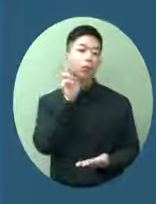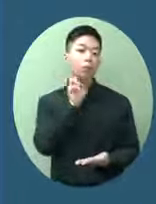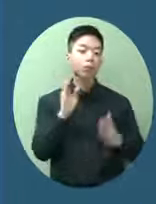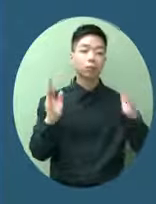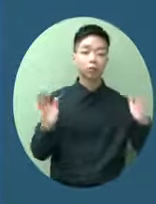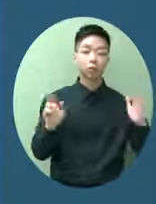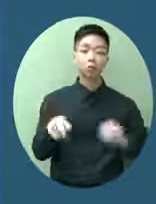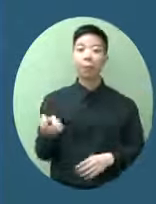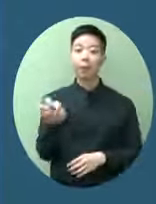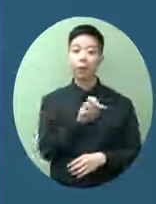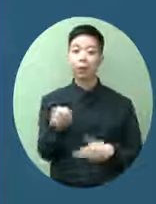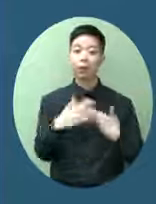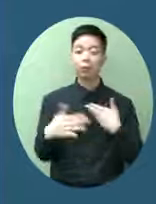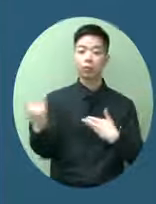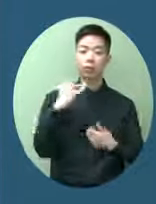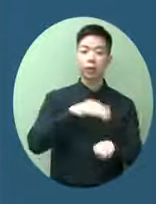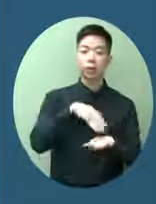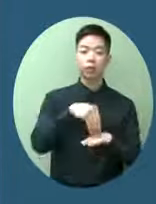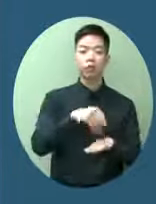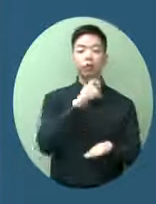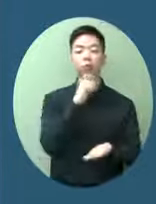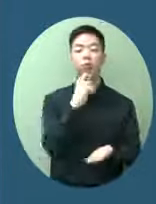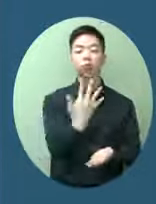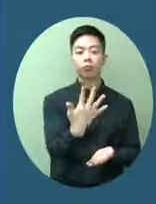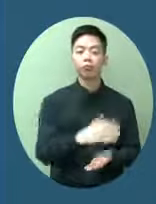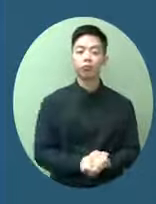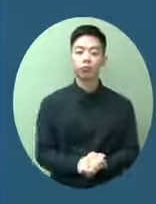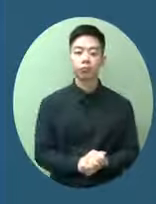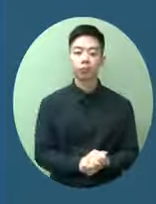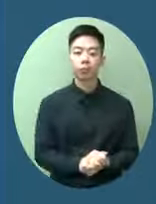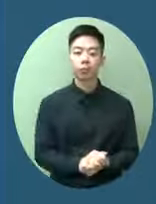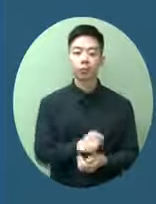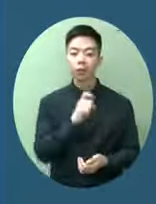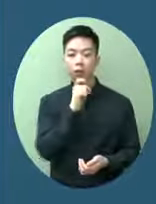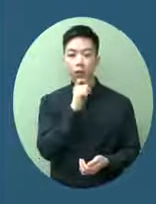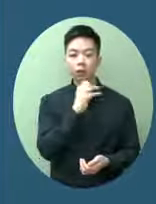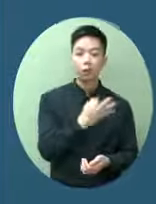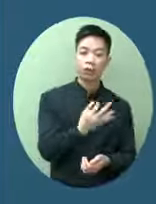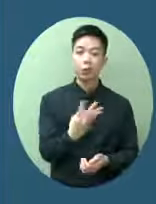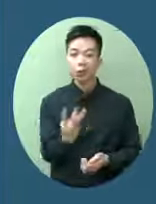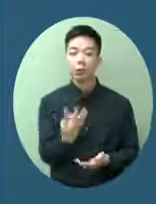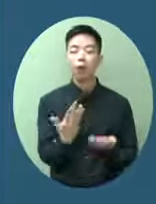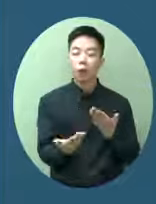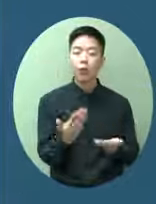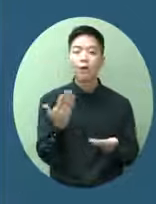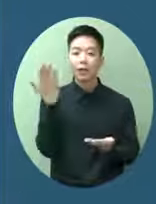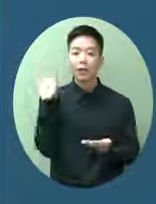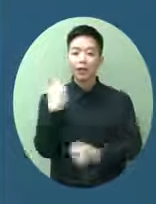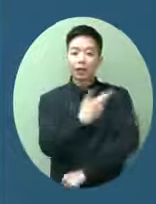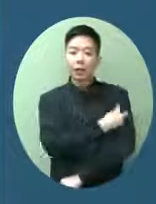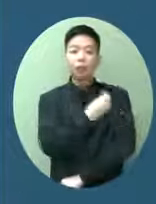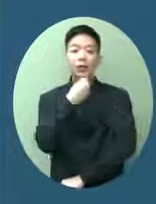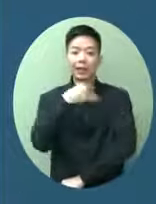均輸入的個案是5宗左右其中有幾宗都是曾經接種疫苗的